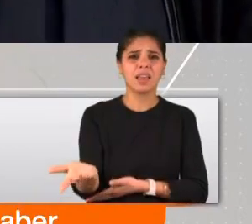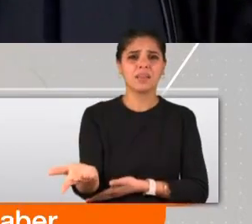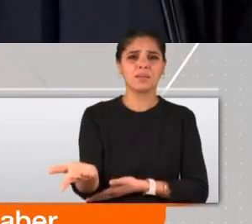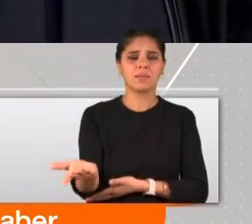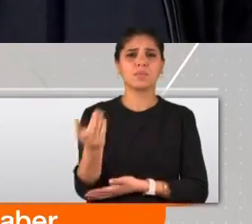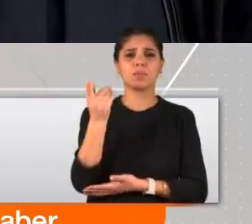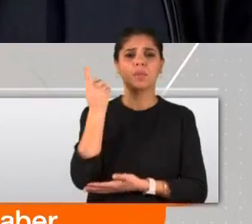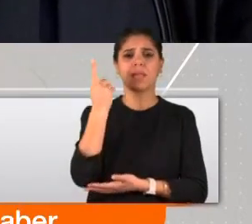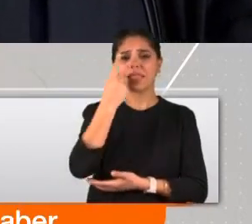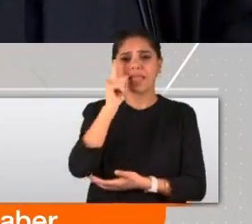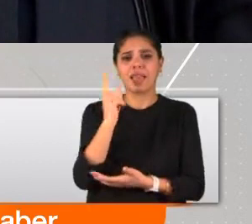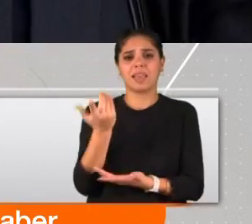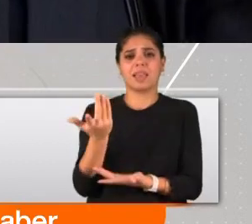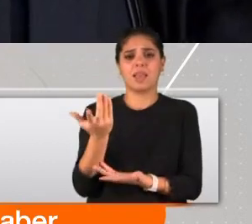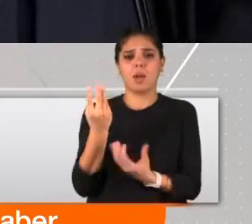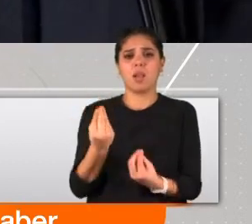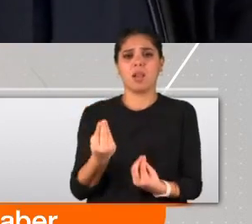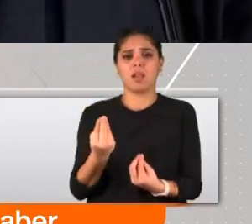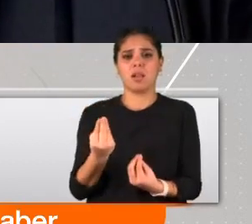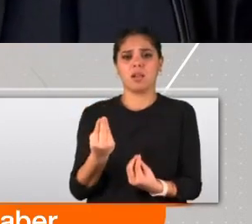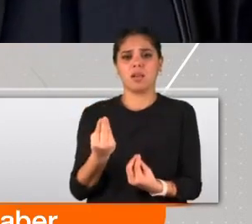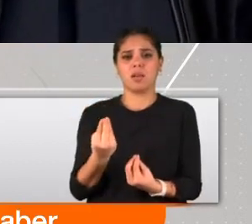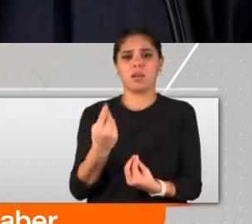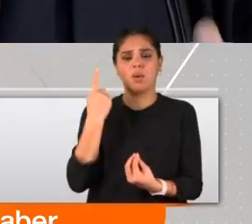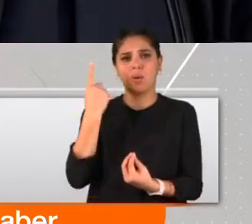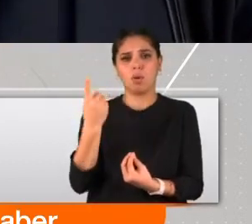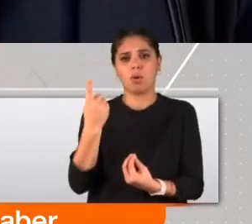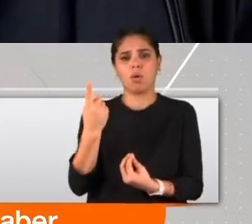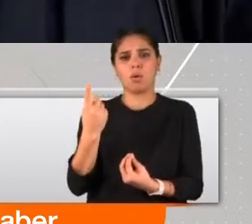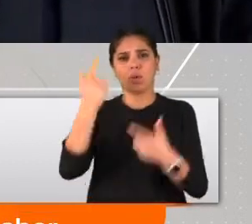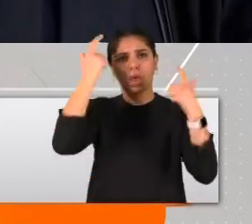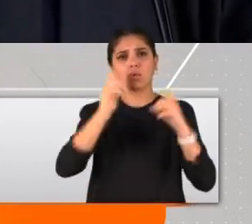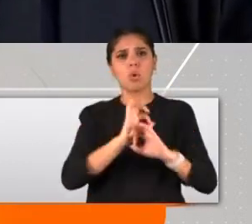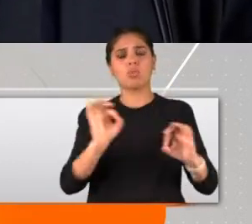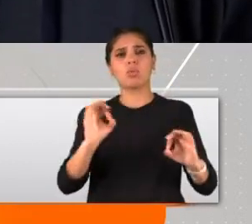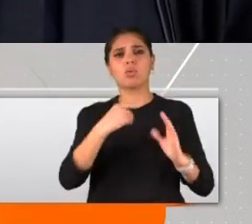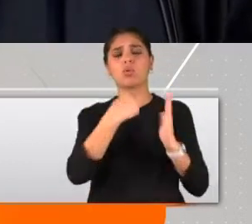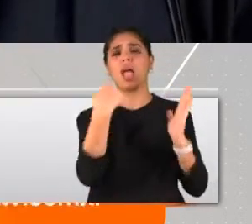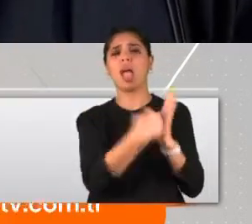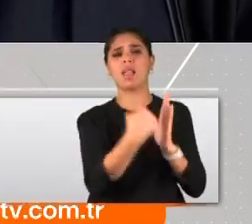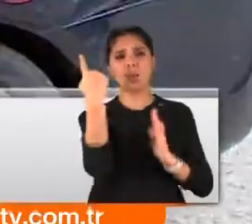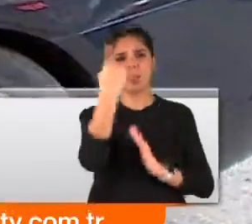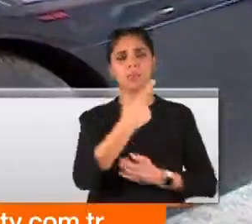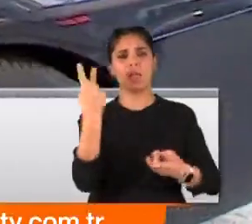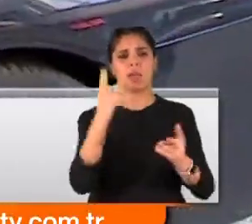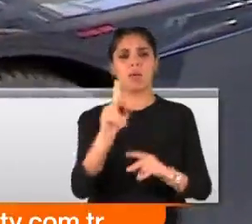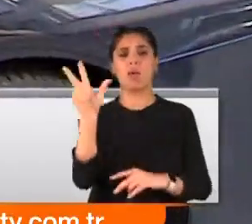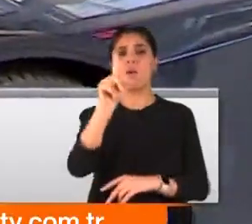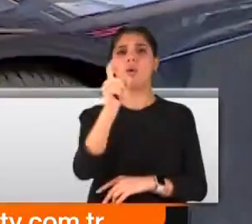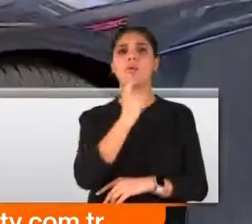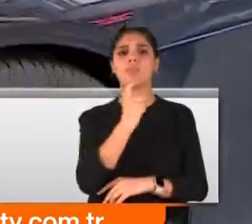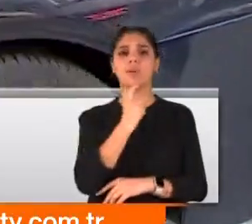Olup olacağı oydu. O da işte bir sorumsuzluk yüzünden gitti yavrum. 31